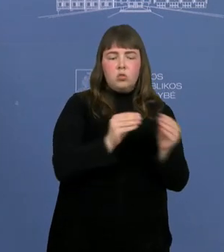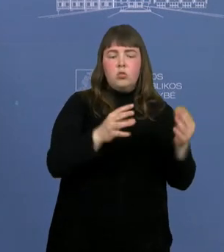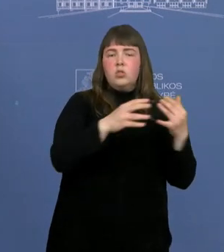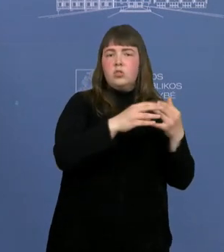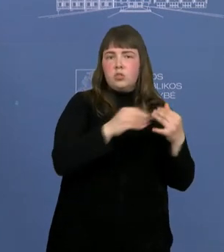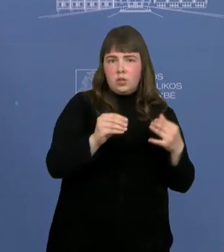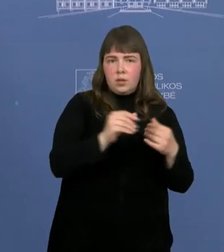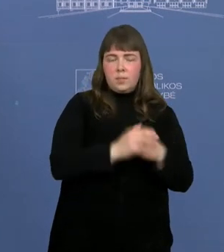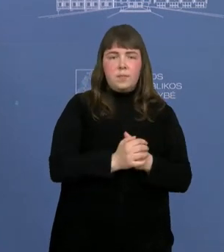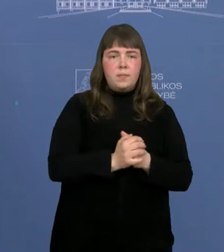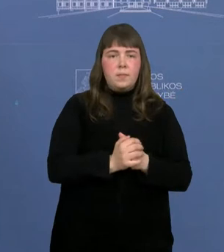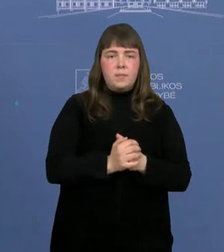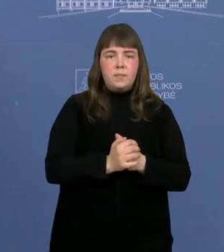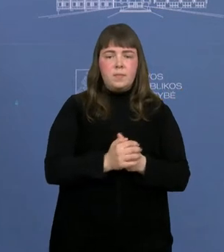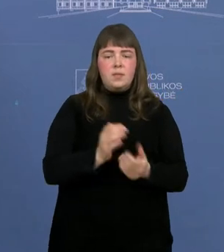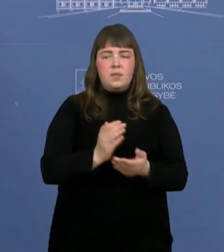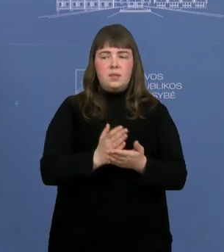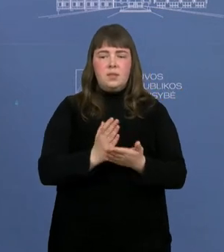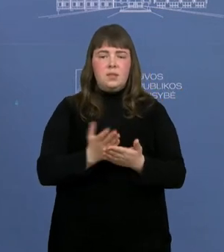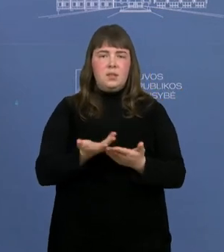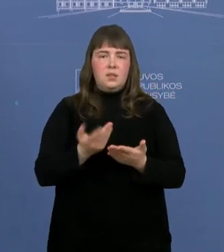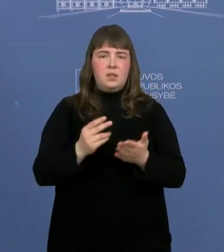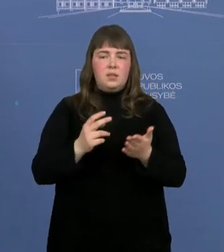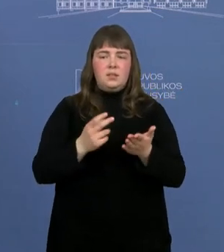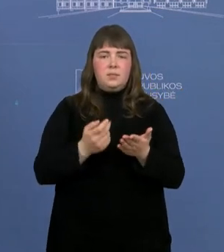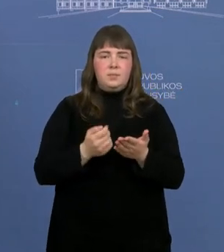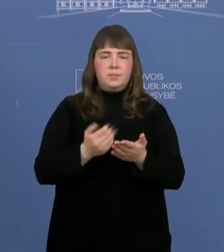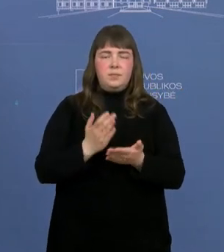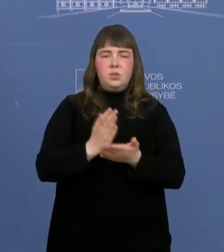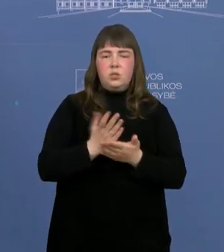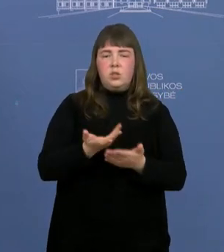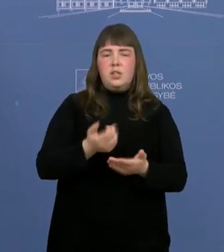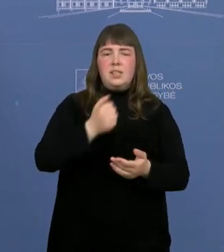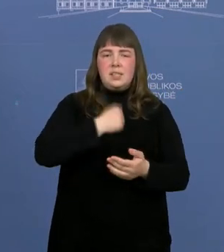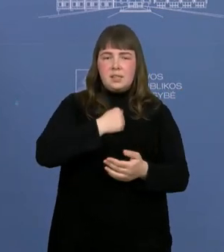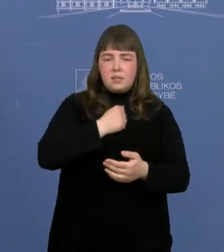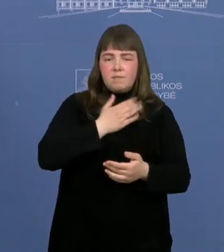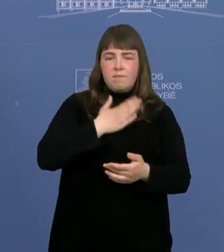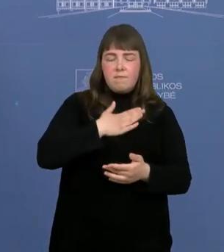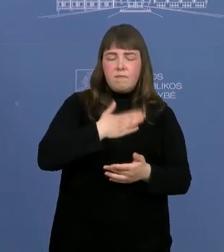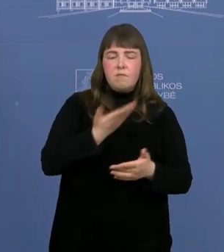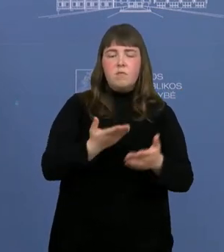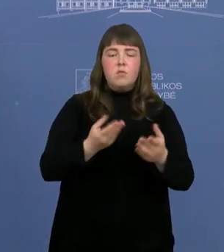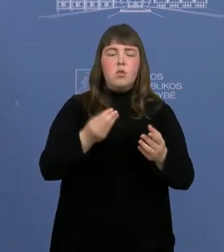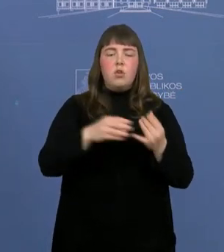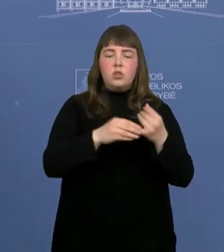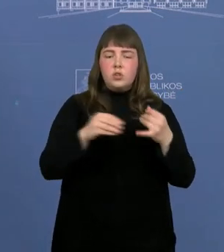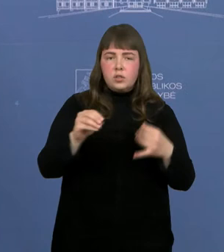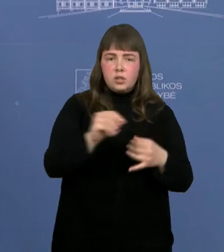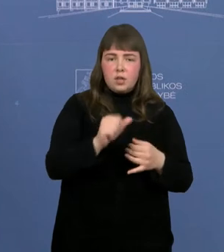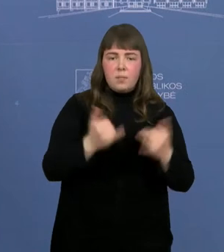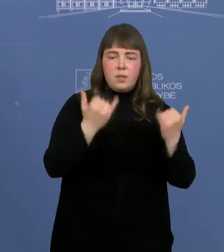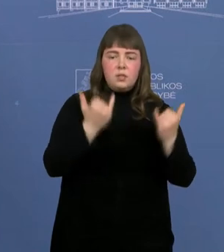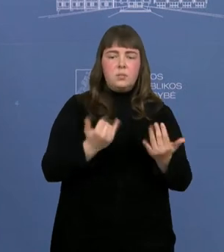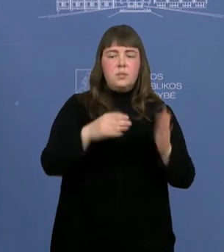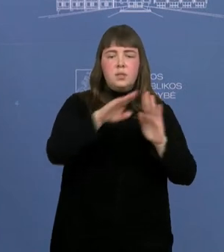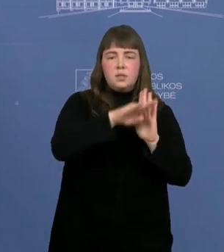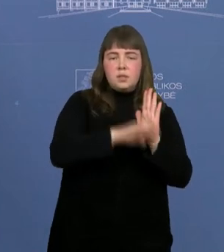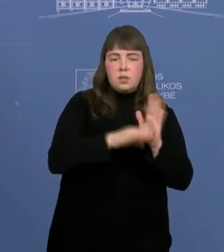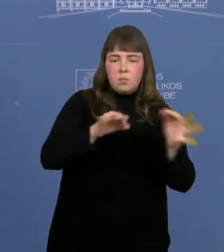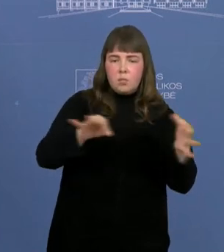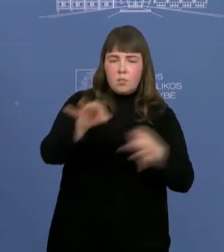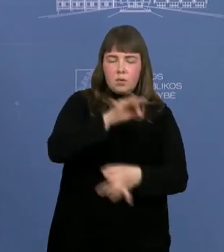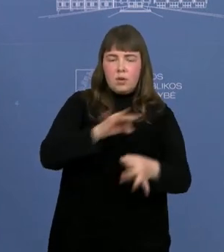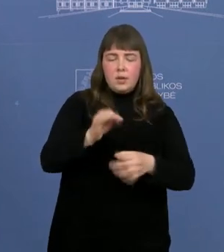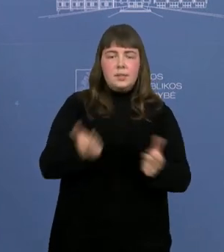Savivaldybės tik išskirtiniais atvejais turėdavo savo žemę. Patikėjimo teisės šiuo metu šiuo įstatymo projektu numatoma, kad